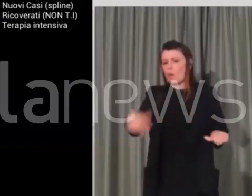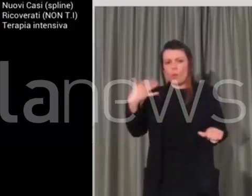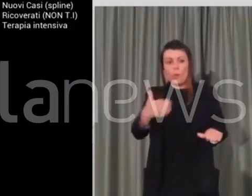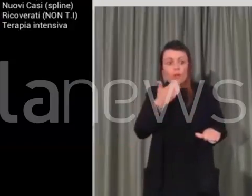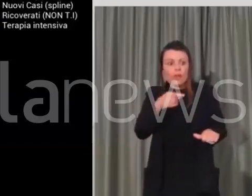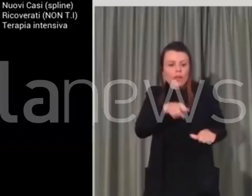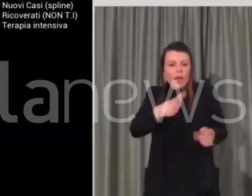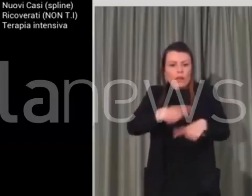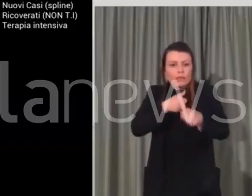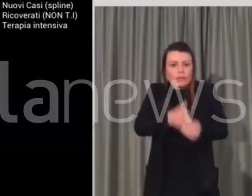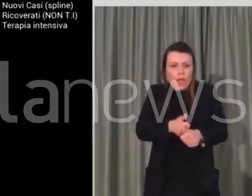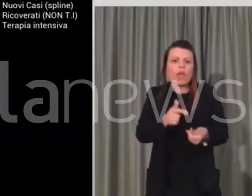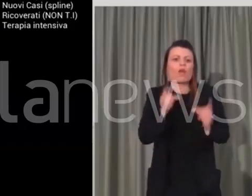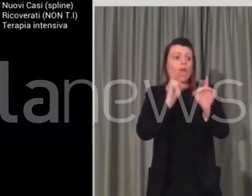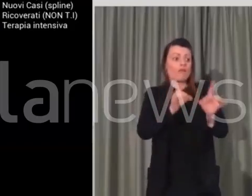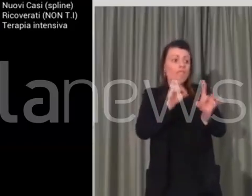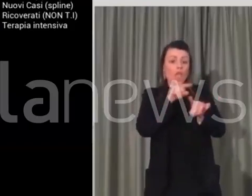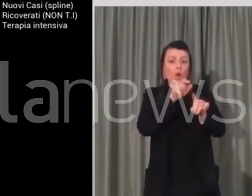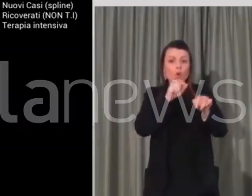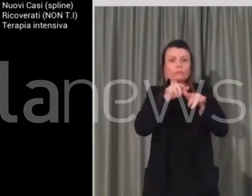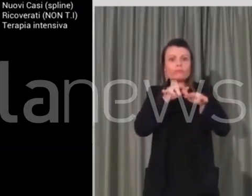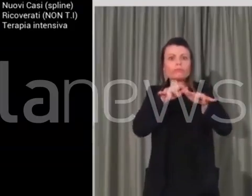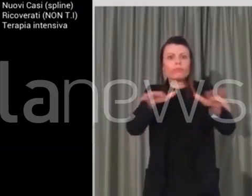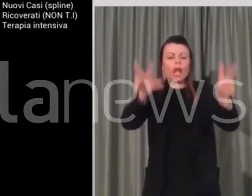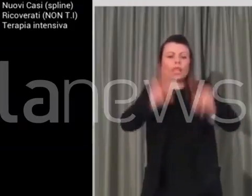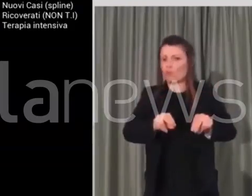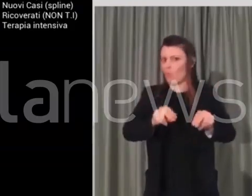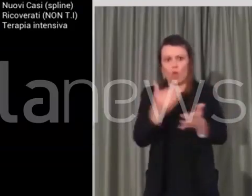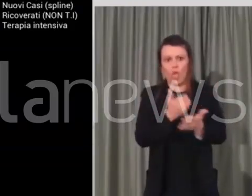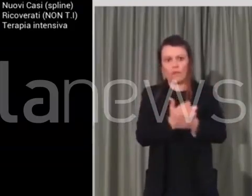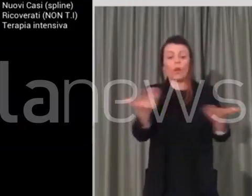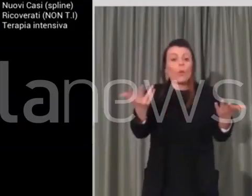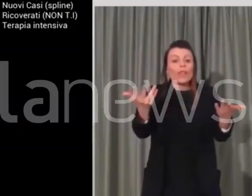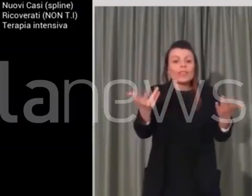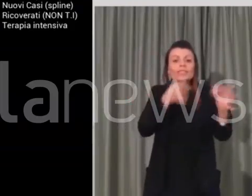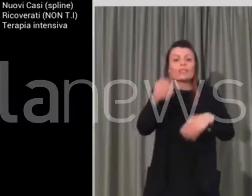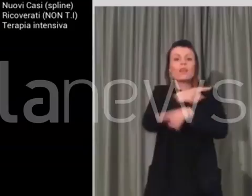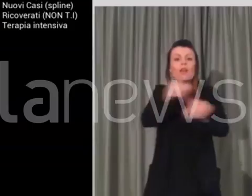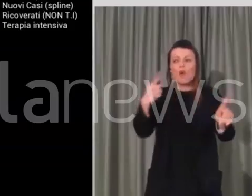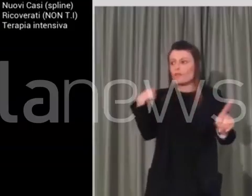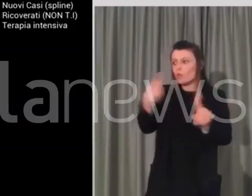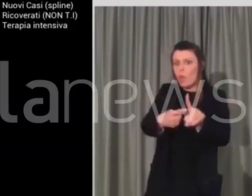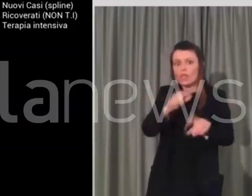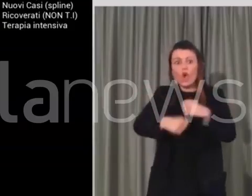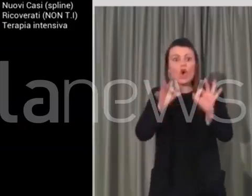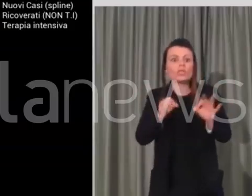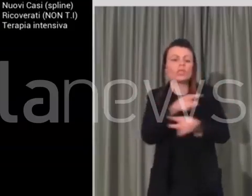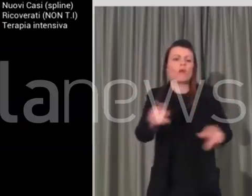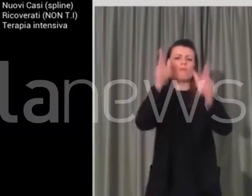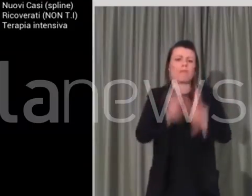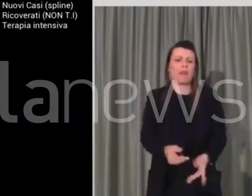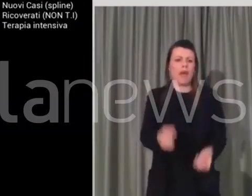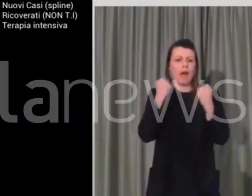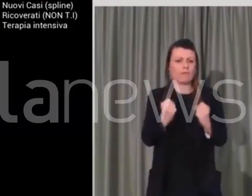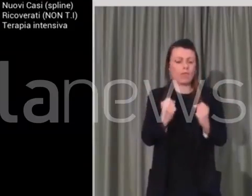ricominciare a diffondersi. Quindi bravi per quello che avete fatto, ma mi raccomando impegnatevi anche per